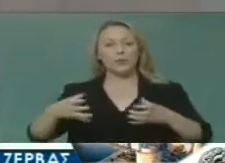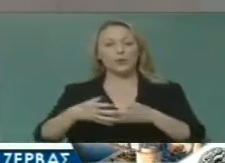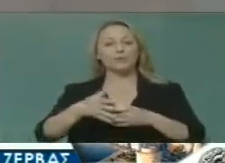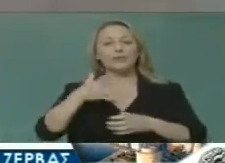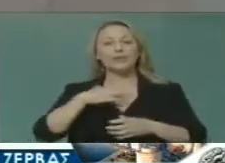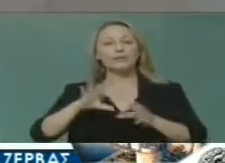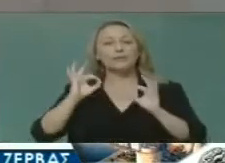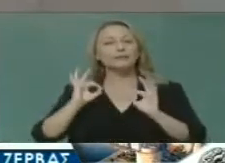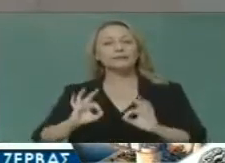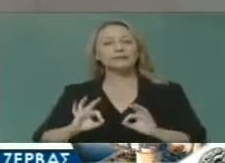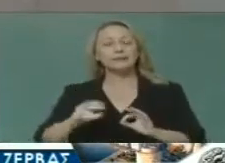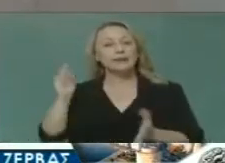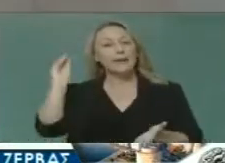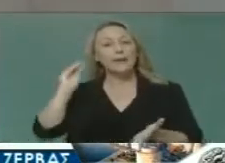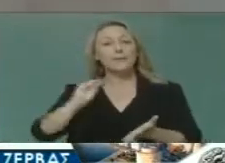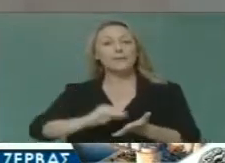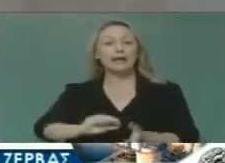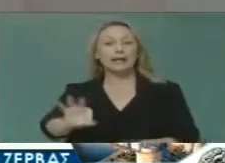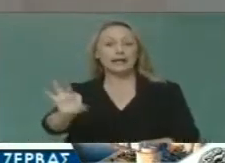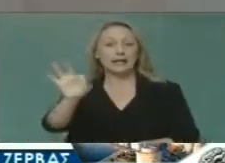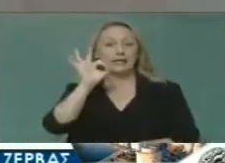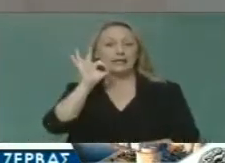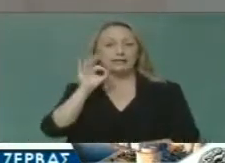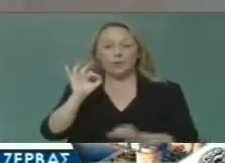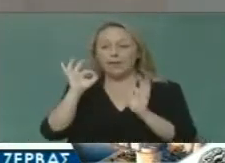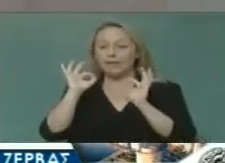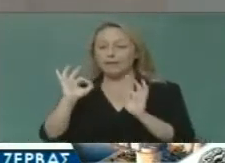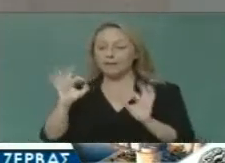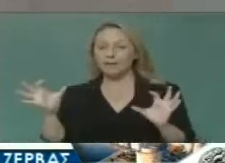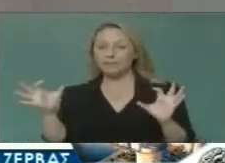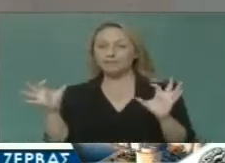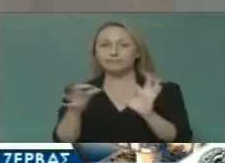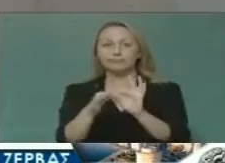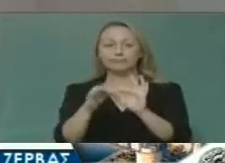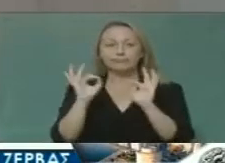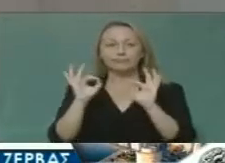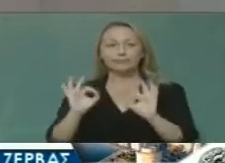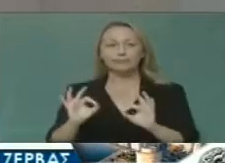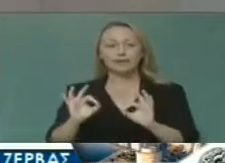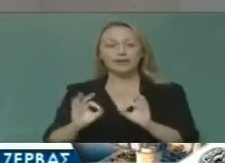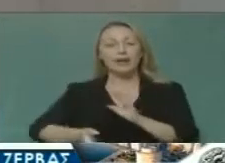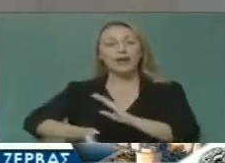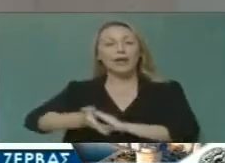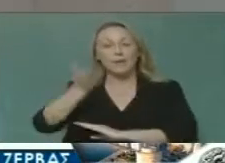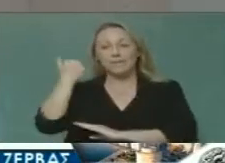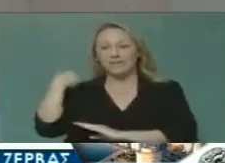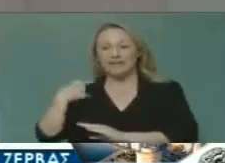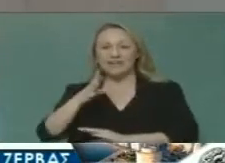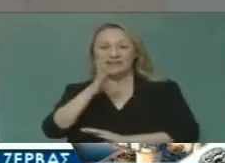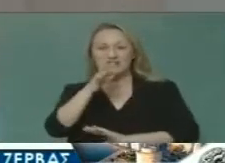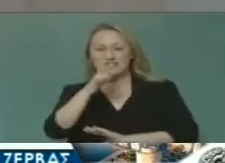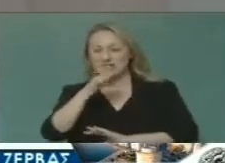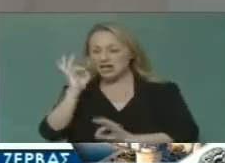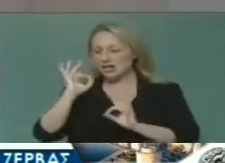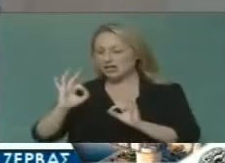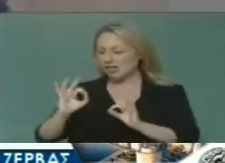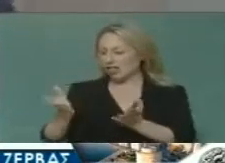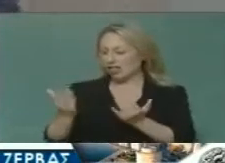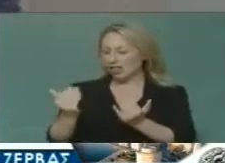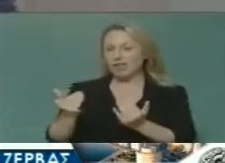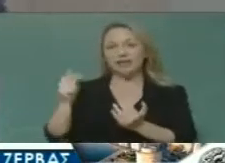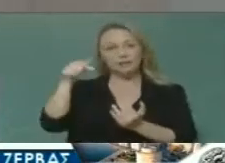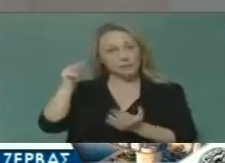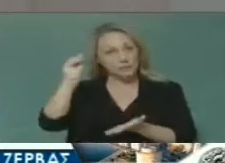ξανά στην πόλη μας την κανονικότητα. Να αποκαταστήσουμε τη χαμένη κανονικότητά της. Κάθε